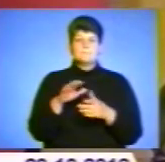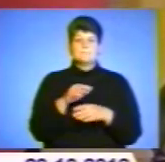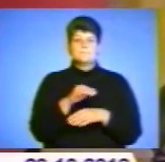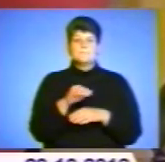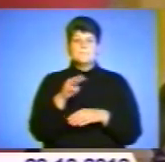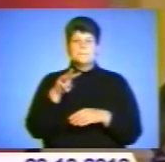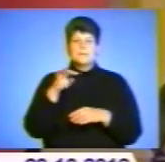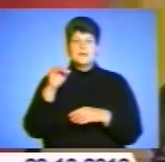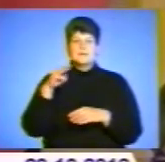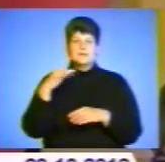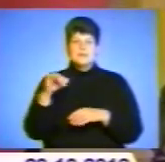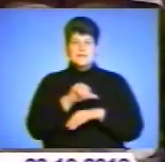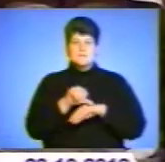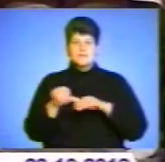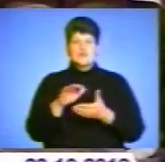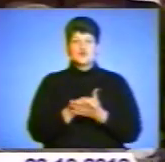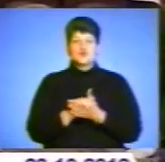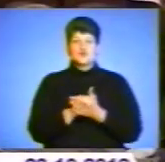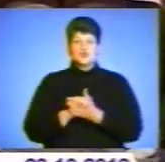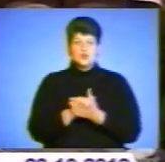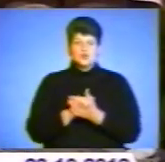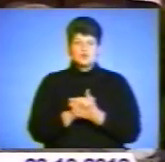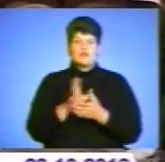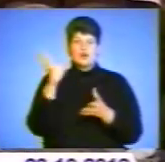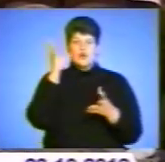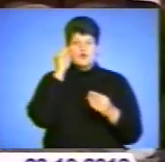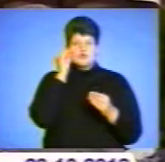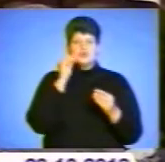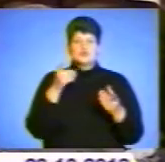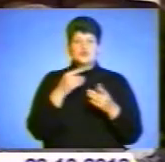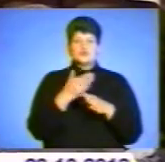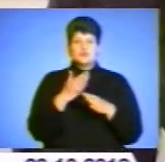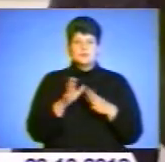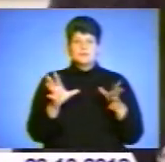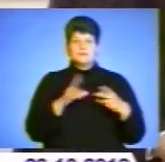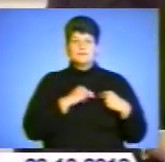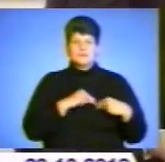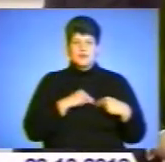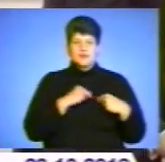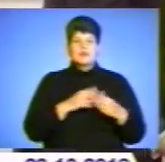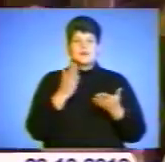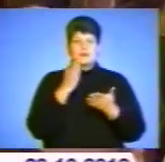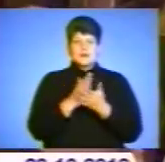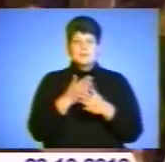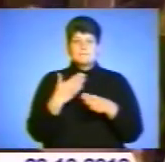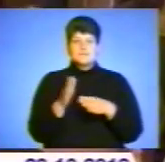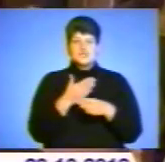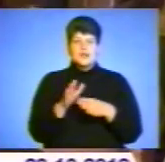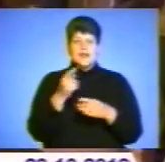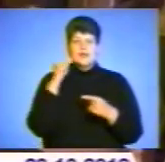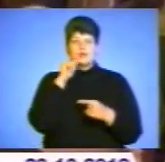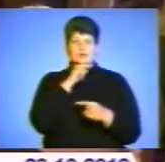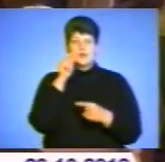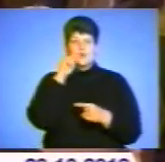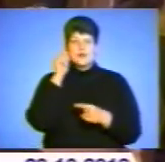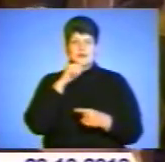вигідною вітчизняним товаровиробникам, враховуючи ступінь кооперації різних галузей економіки, який існує між економіками України та Росії.